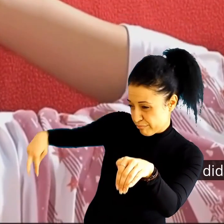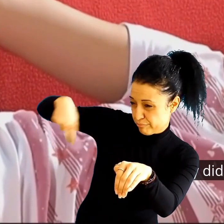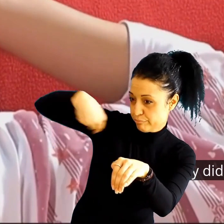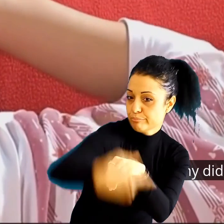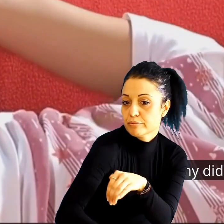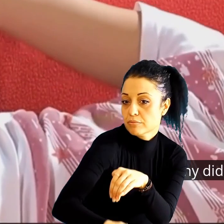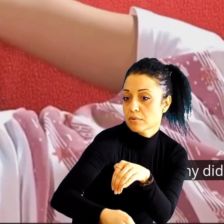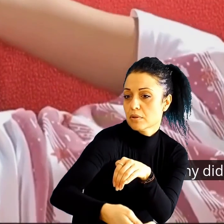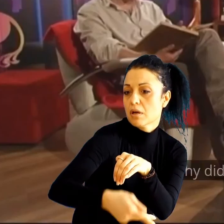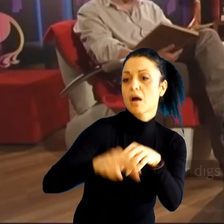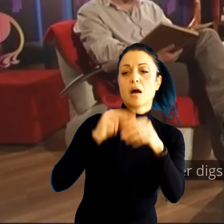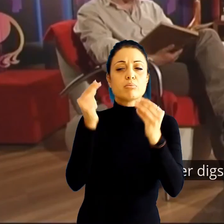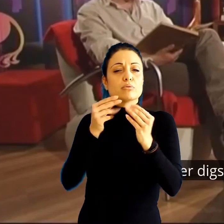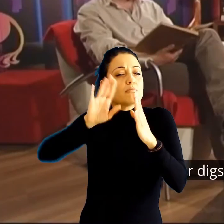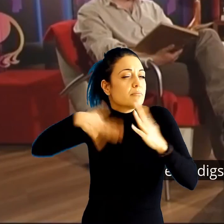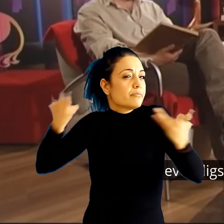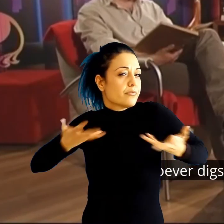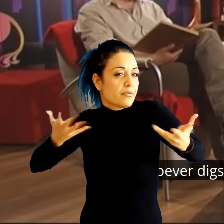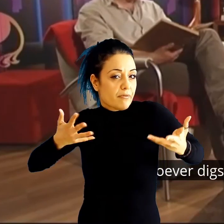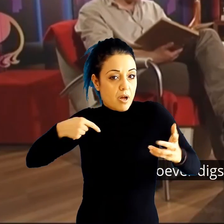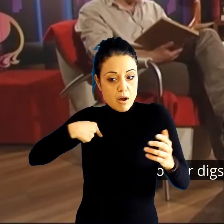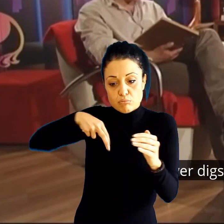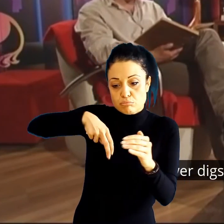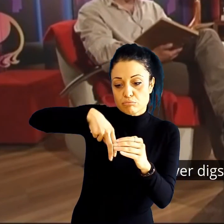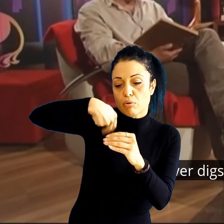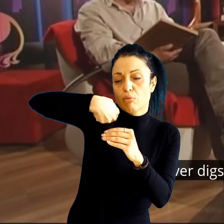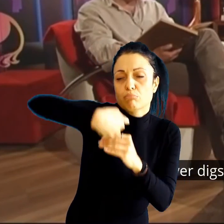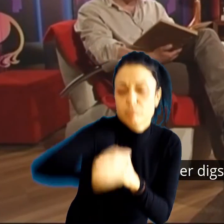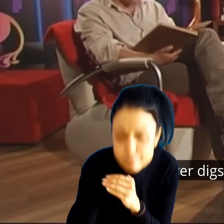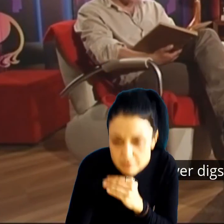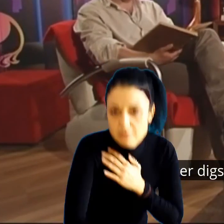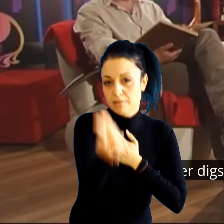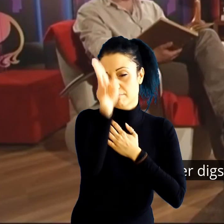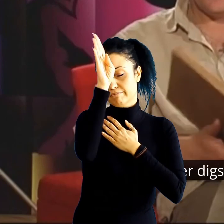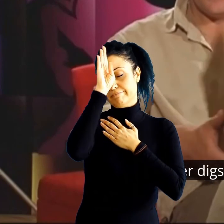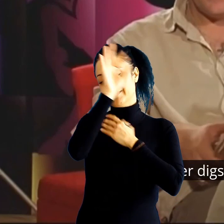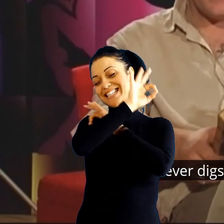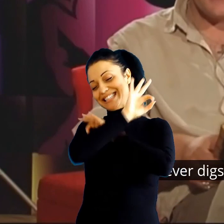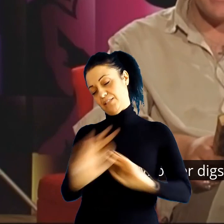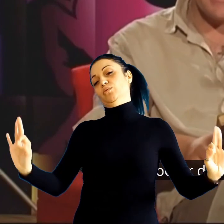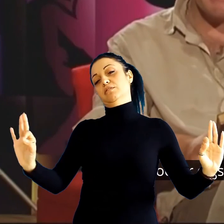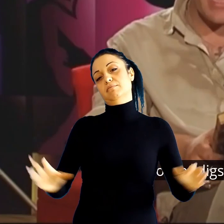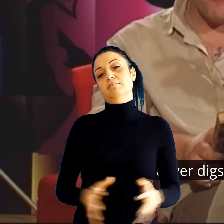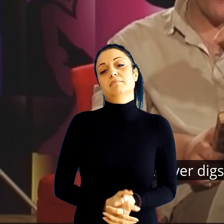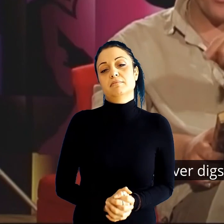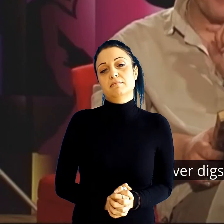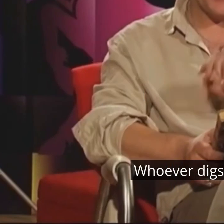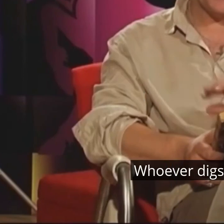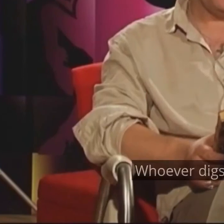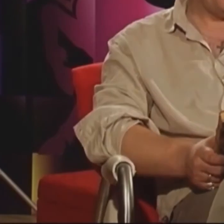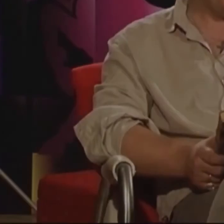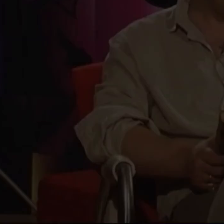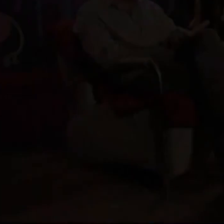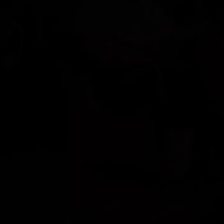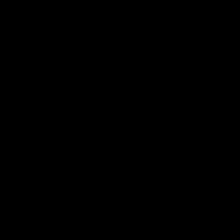требало да биде лоша?» «Кој на друг јама копа, сам во неја